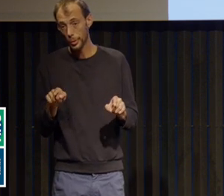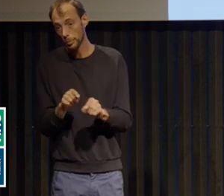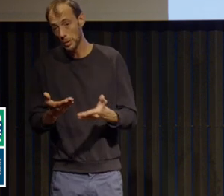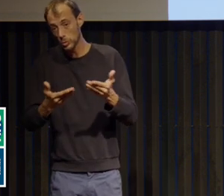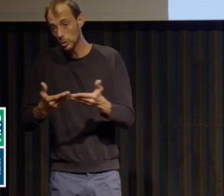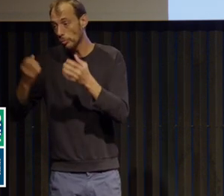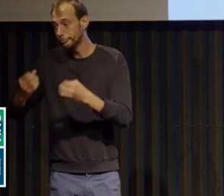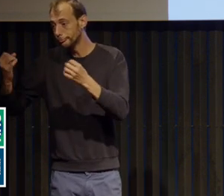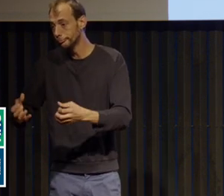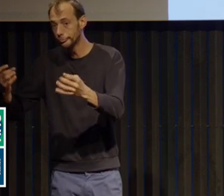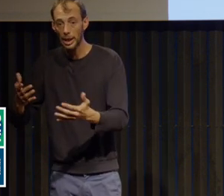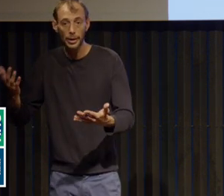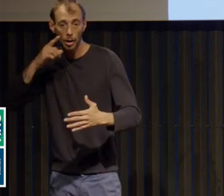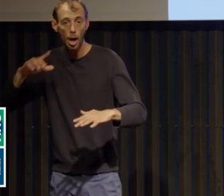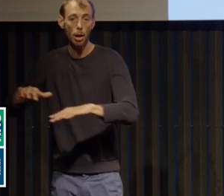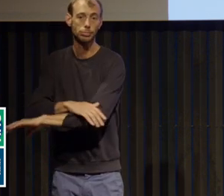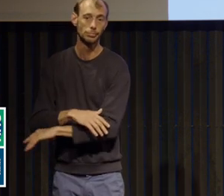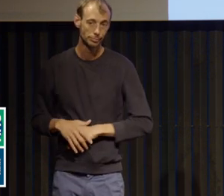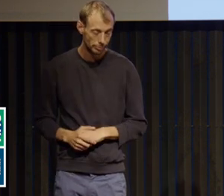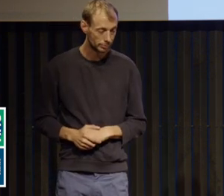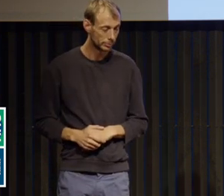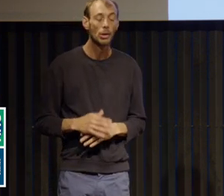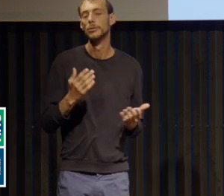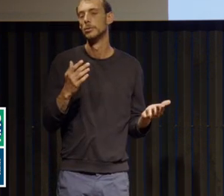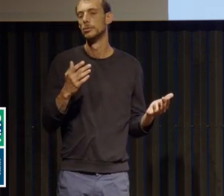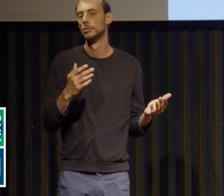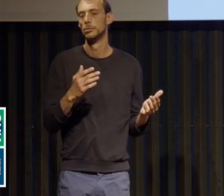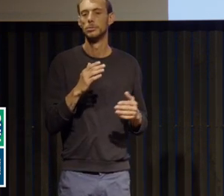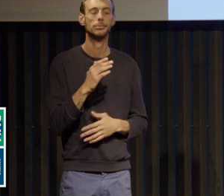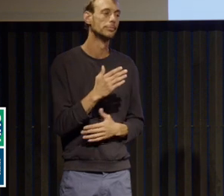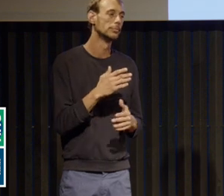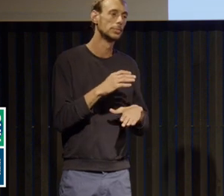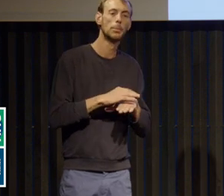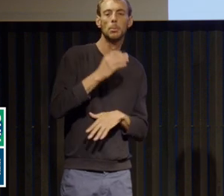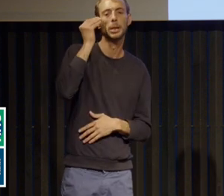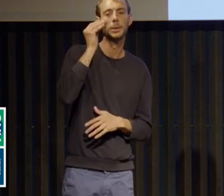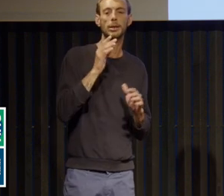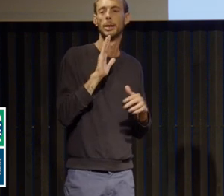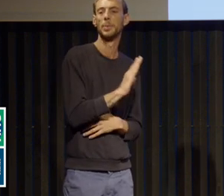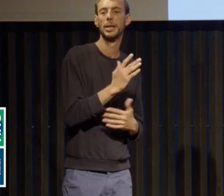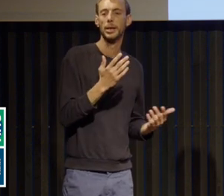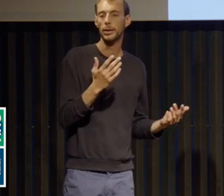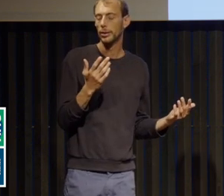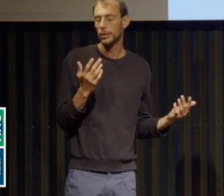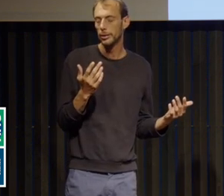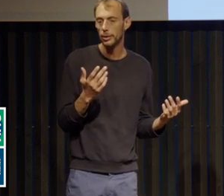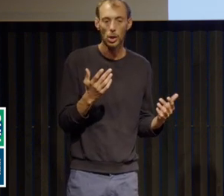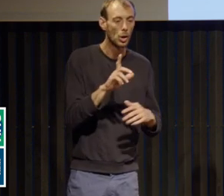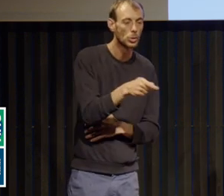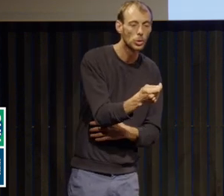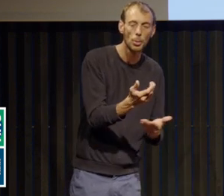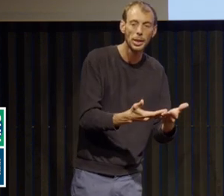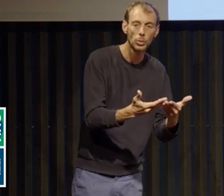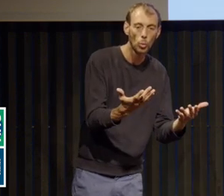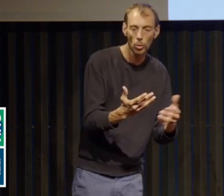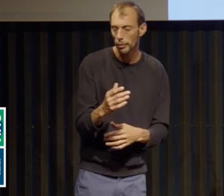l'épidémiologie en psychiatrie,'est toujours un peu compliqué par le fait qu'on ne sait pas toujours où s'arrête le normal ou comment se le pathologique. Les critères aussi peuvent